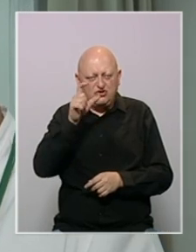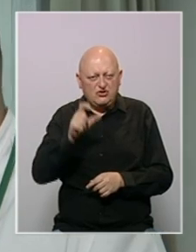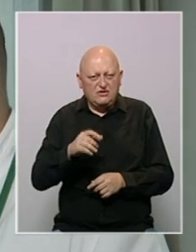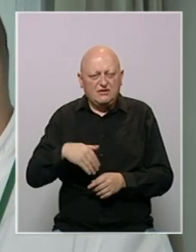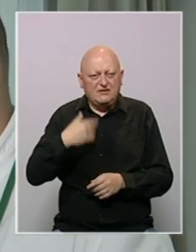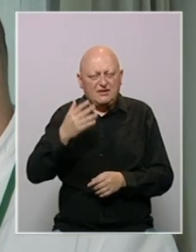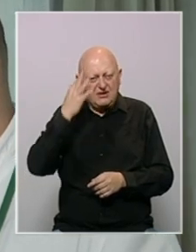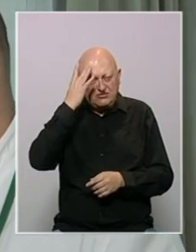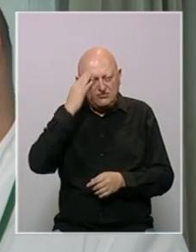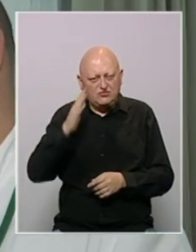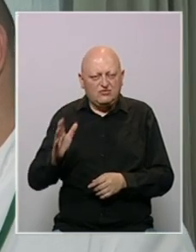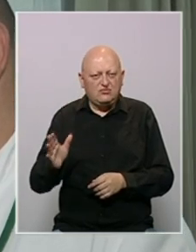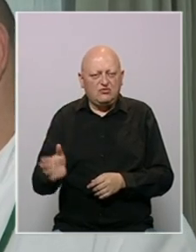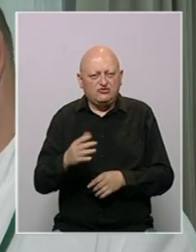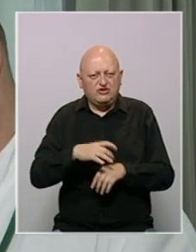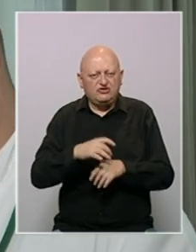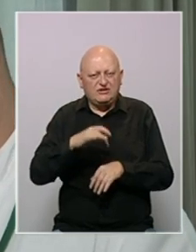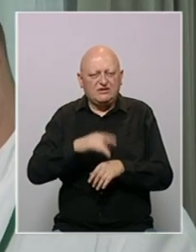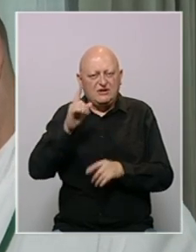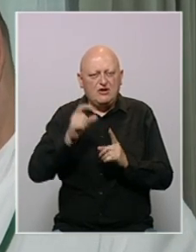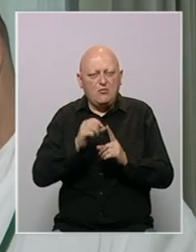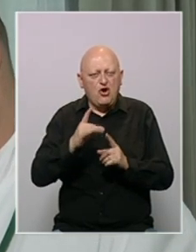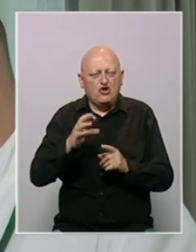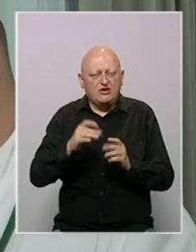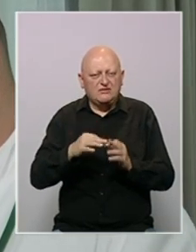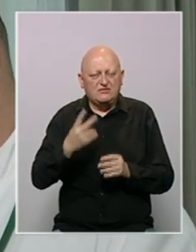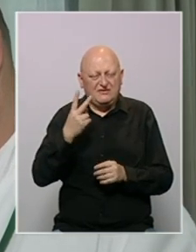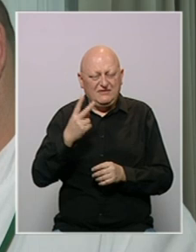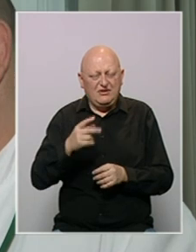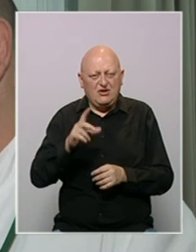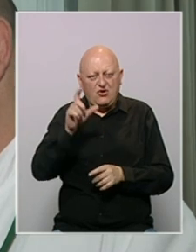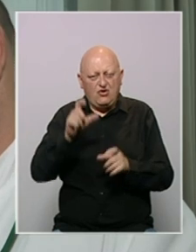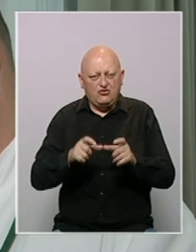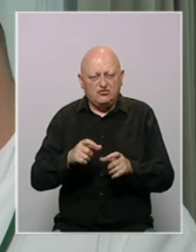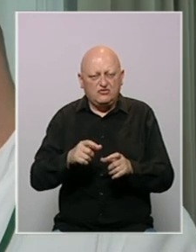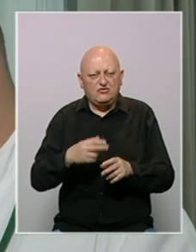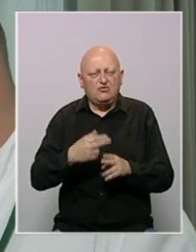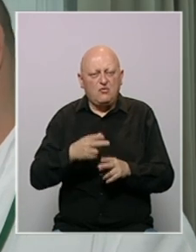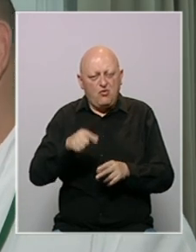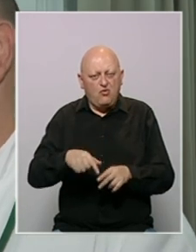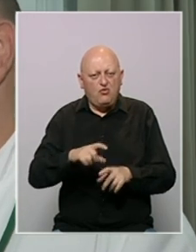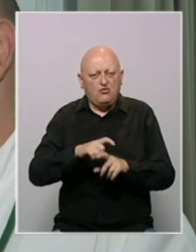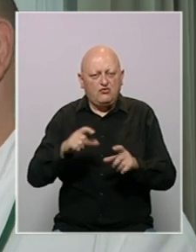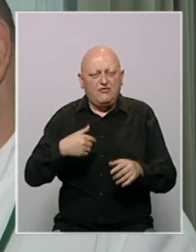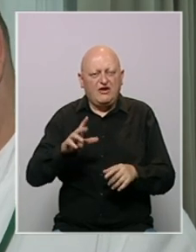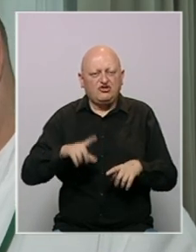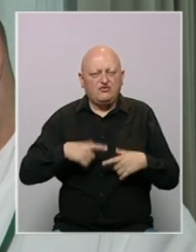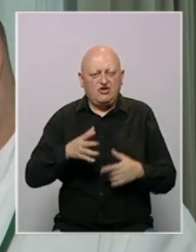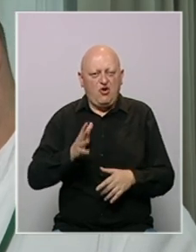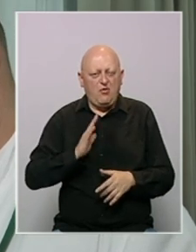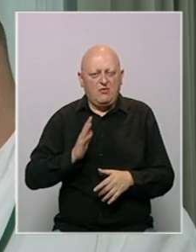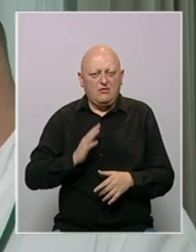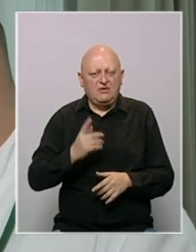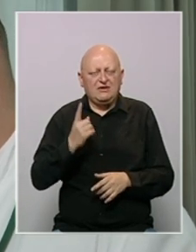nakon zbrinjavanja upućeni su u klinički centar Podgorica. Dvije osobe su hospitalizvane u našoj ustanovi, ima životne su opasnosti.